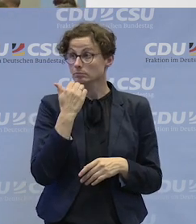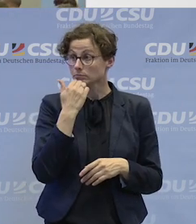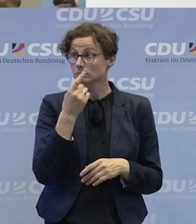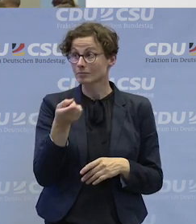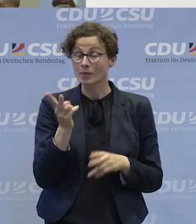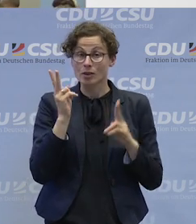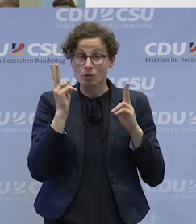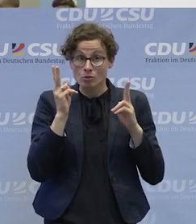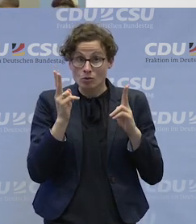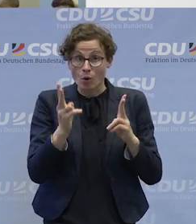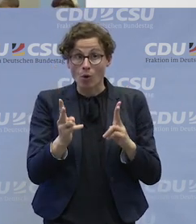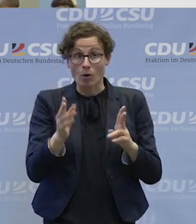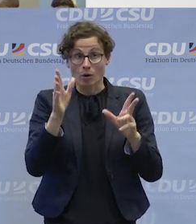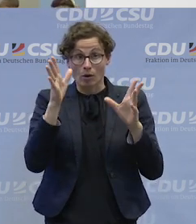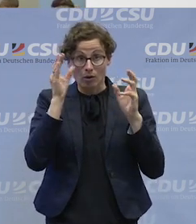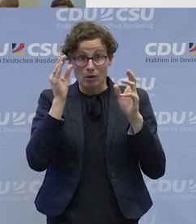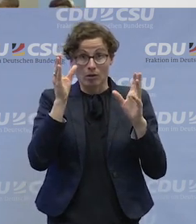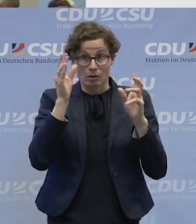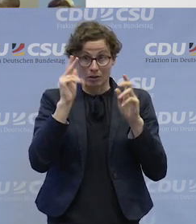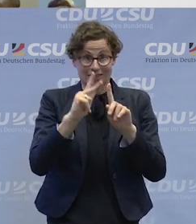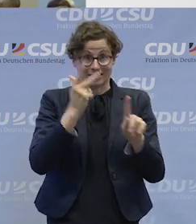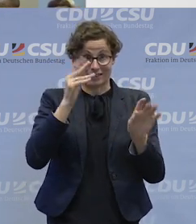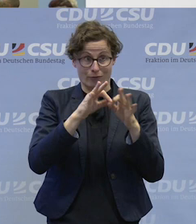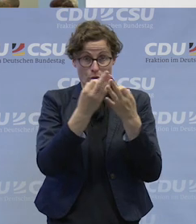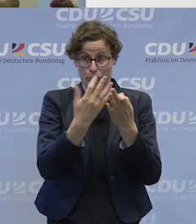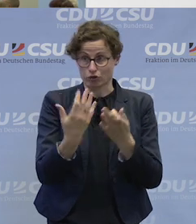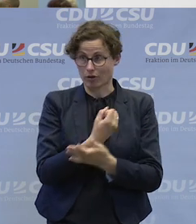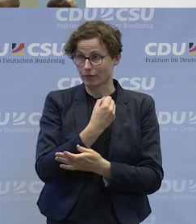Luft für das dritte Forum. Ich darf Sie verabschieden. Dankeschön.